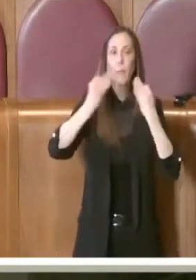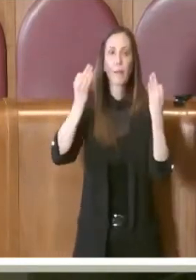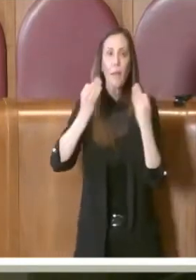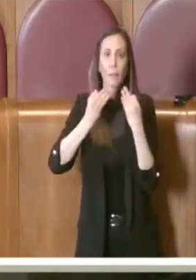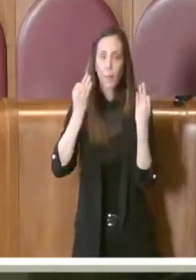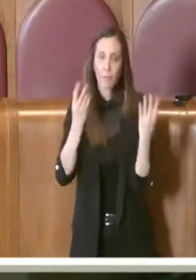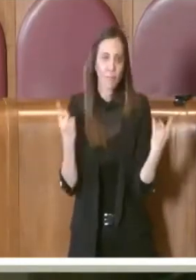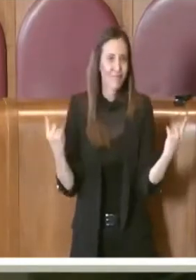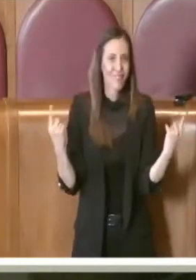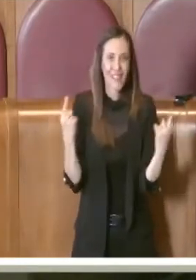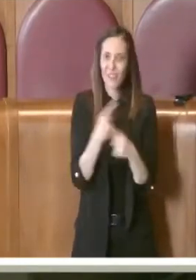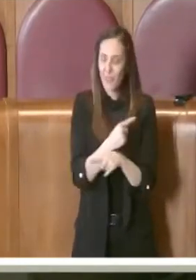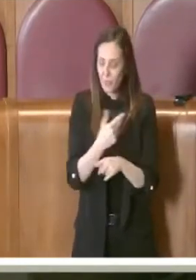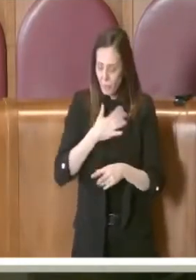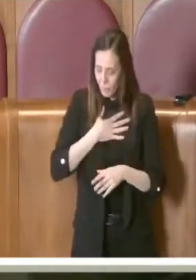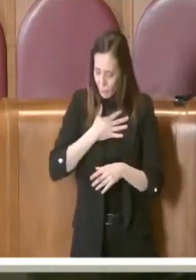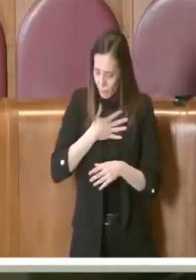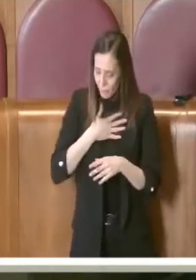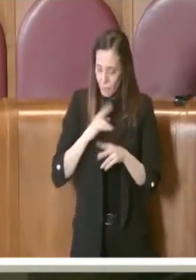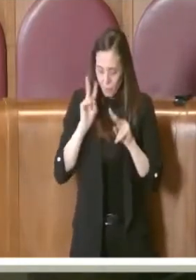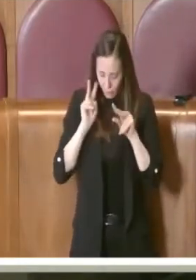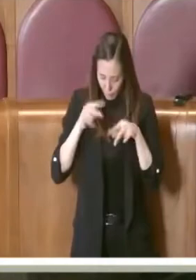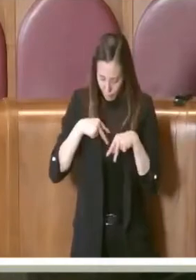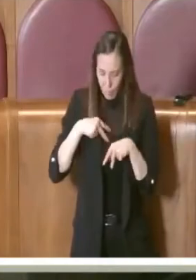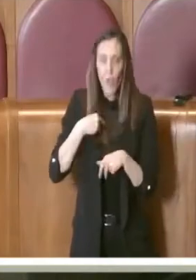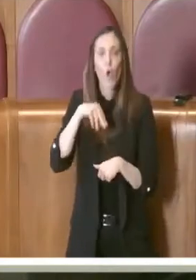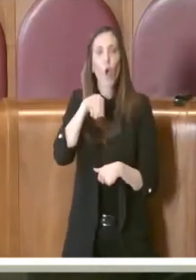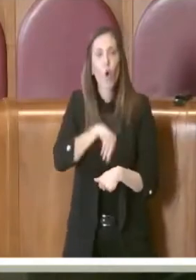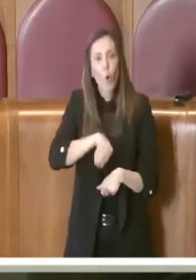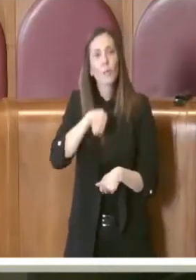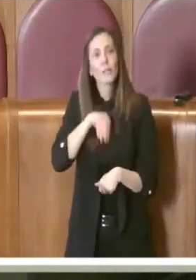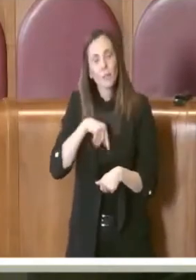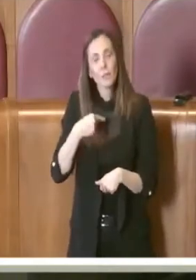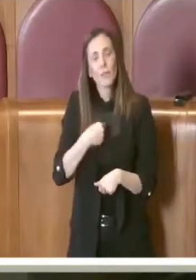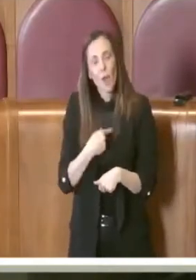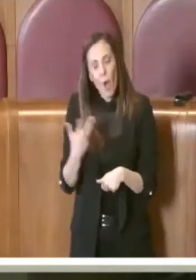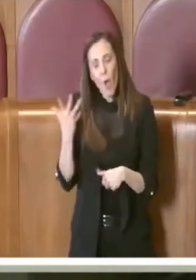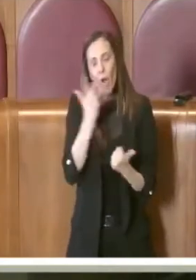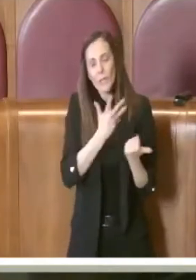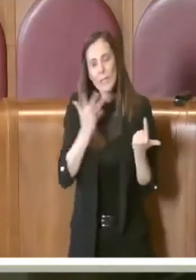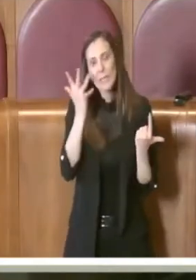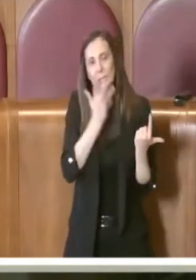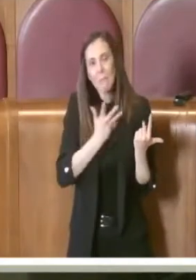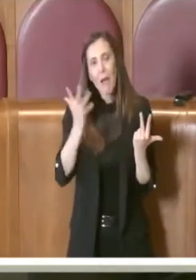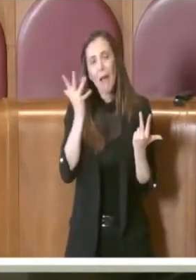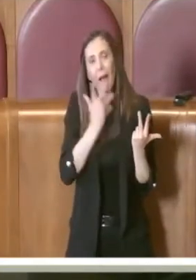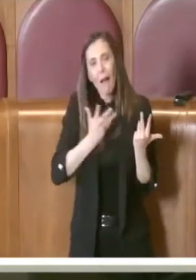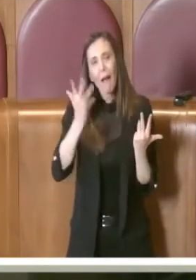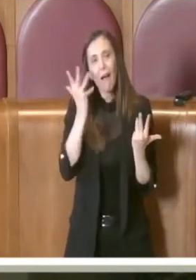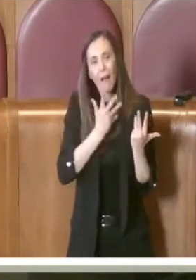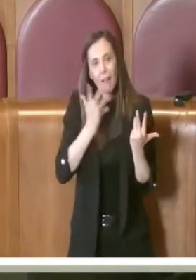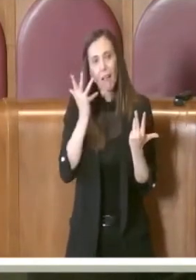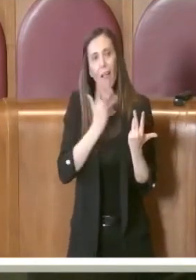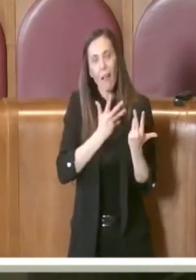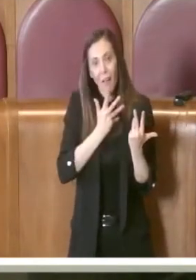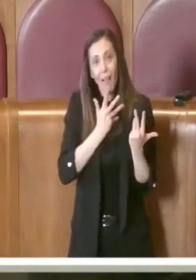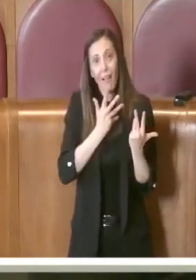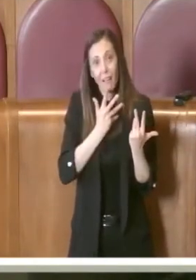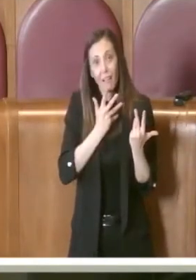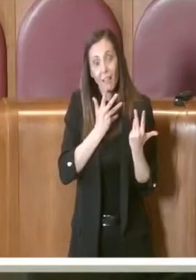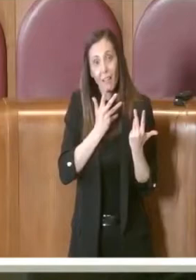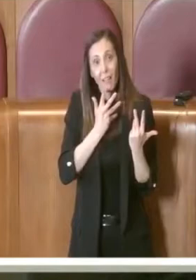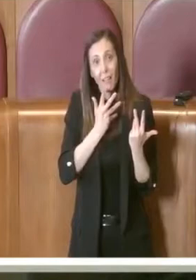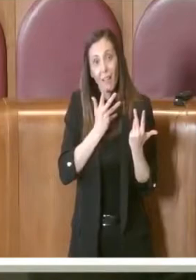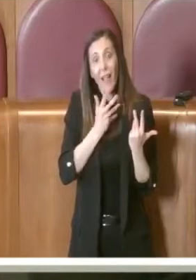Invece rappresentare ed essere consapevoli degli errori fatti, anche qui, è la soluzione per porre le basi per A, non